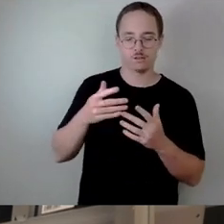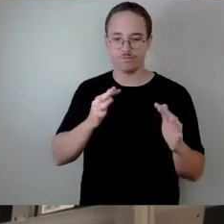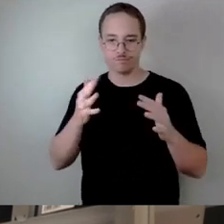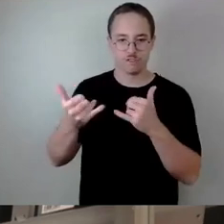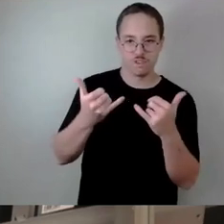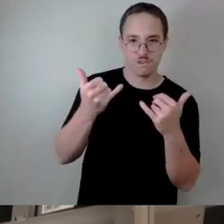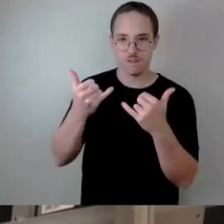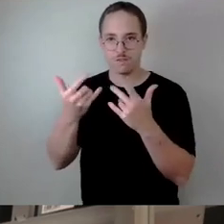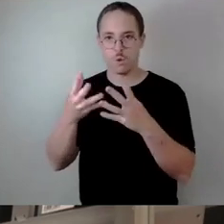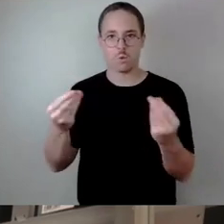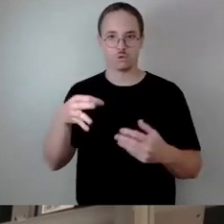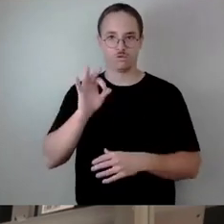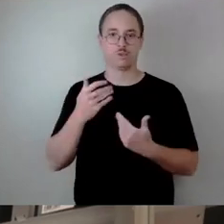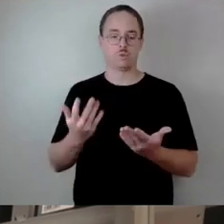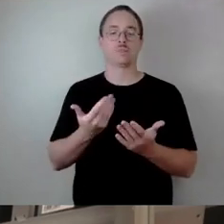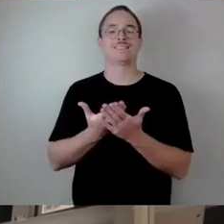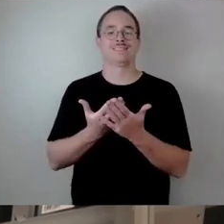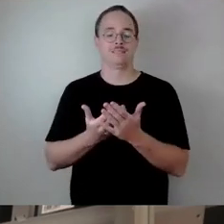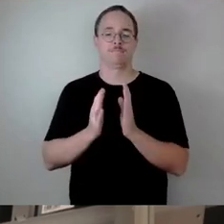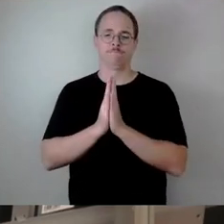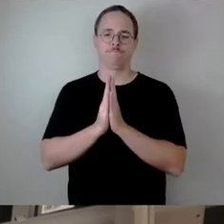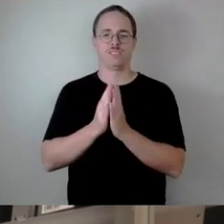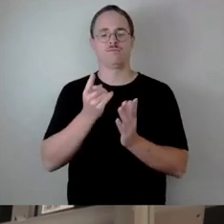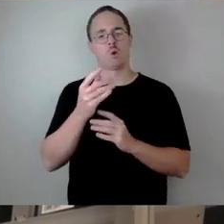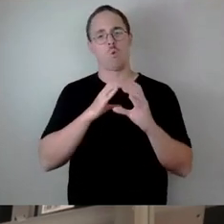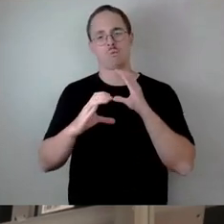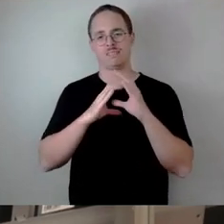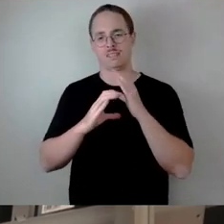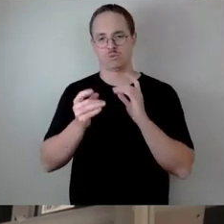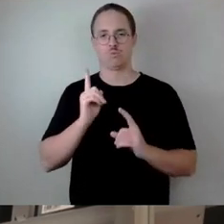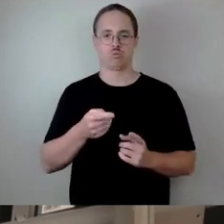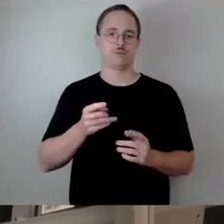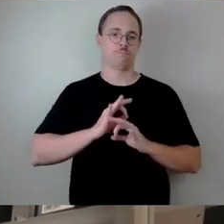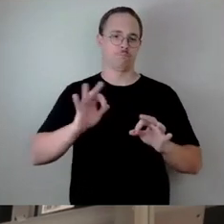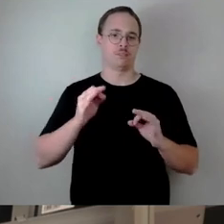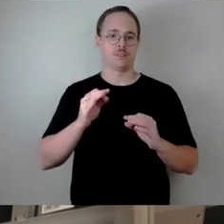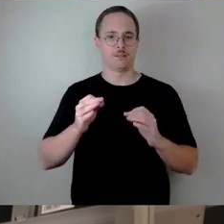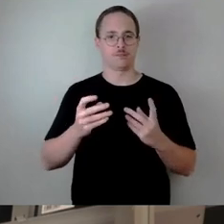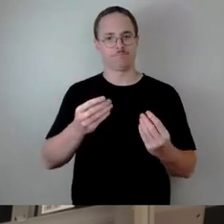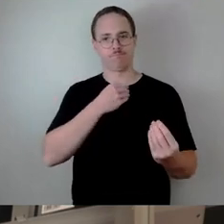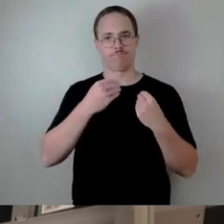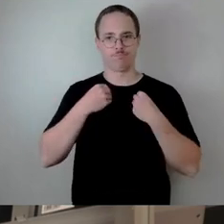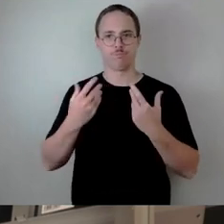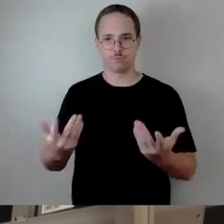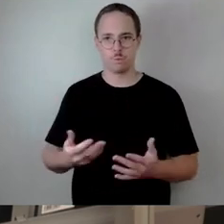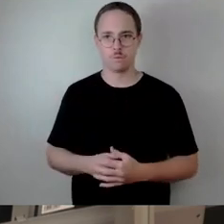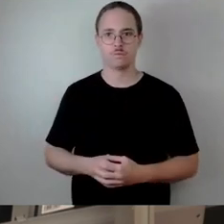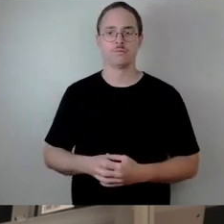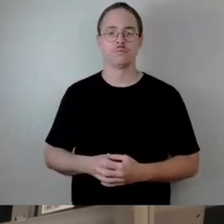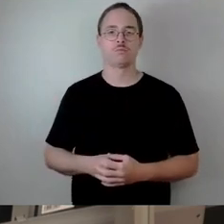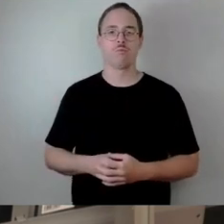ein Stück besser wird und dass wir auch über Budgetverbräuche und über Prognosen in den Ausschüssen reden werden. Ja und Punkt zwei,